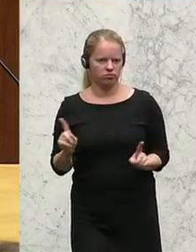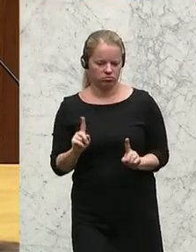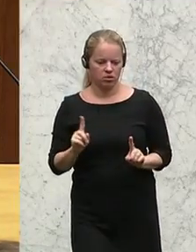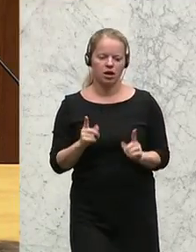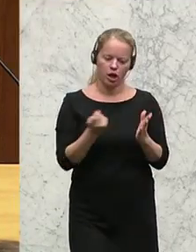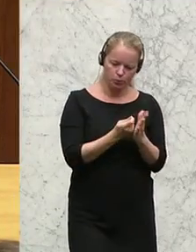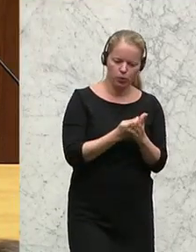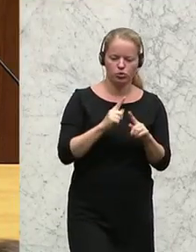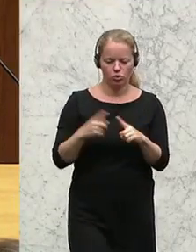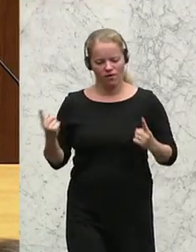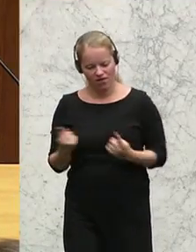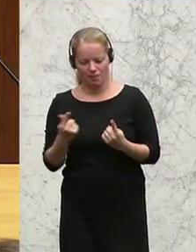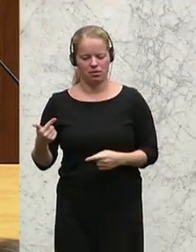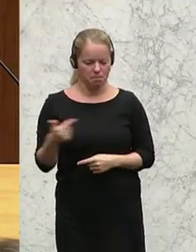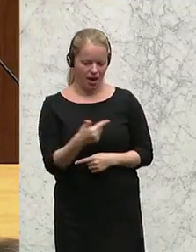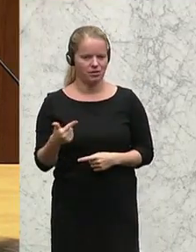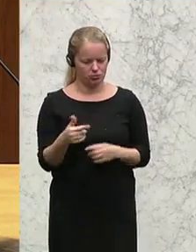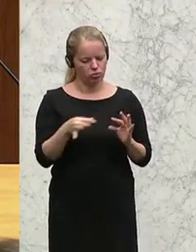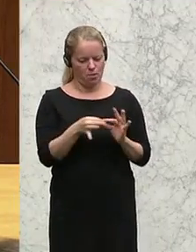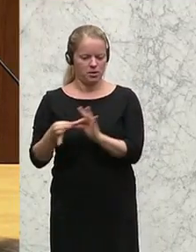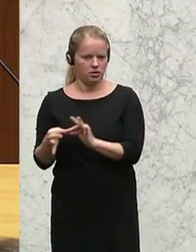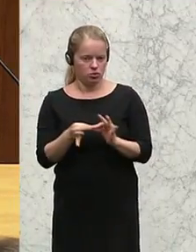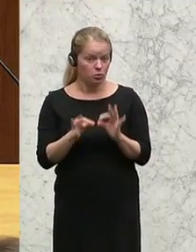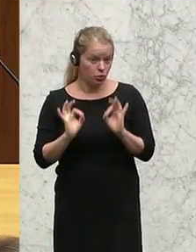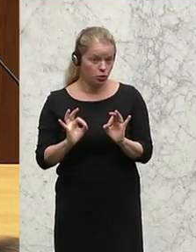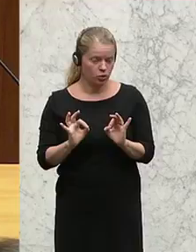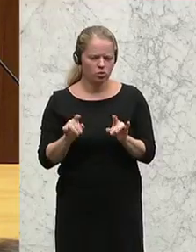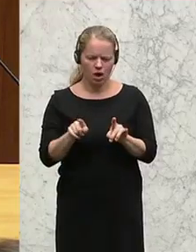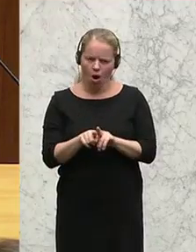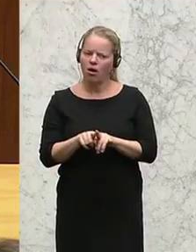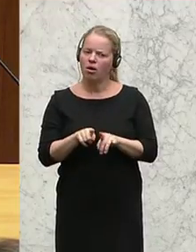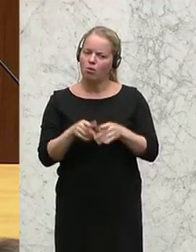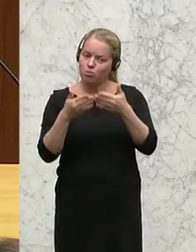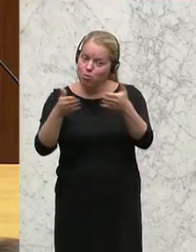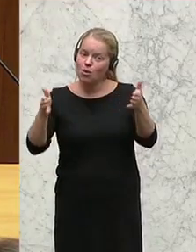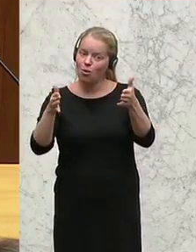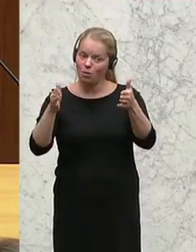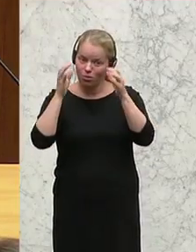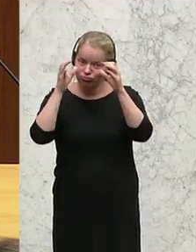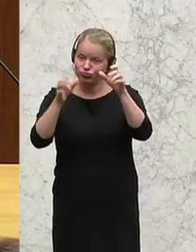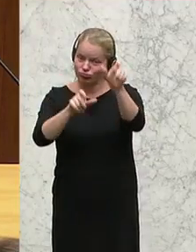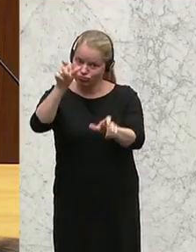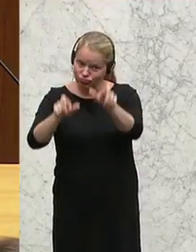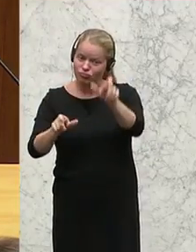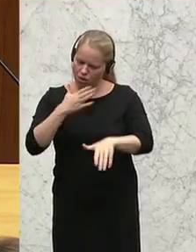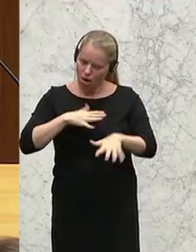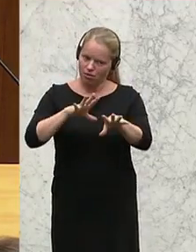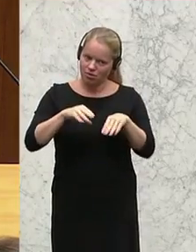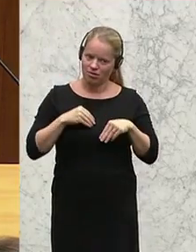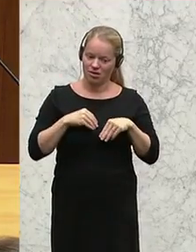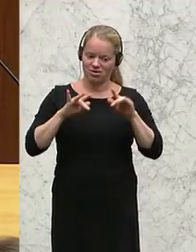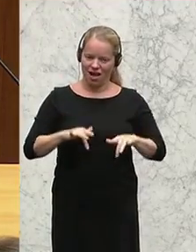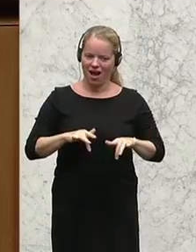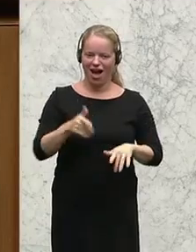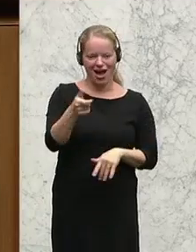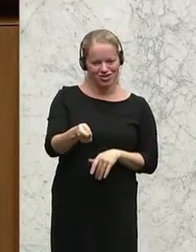aus Werbeeinnahmen. Und das ist auch gut so. Und er hat auch eine hohe Publikumsakzeptanz, wie wir vorhin wiederum aus den Einschättssiefern und Quoten heraushören und